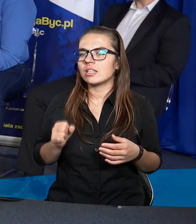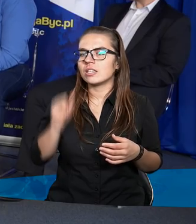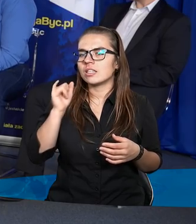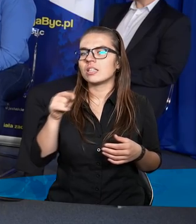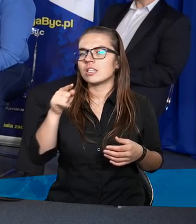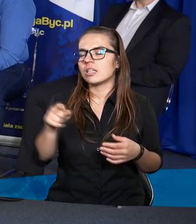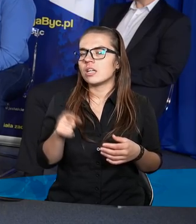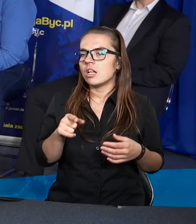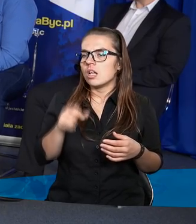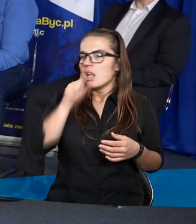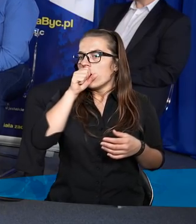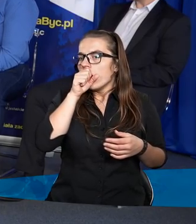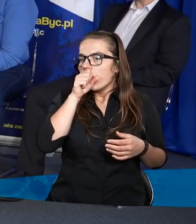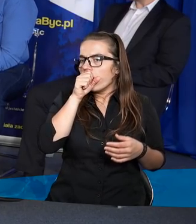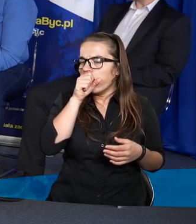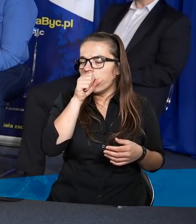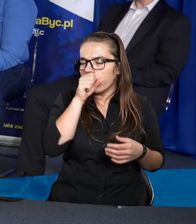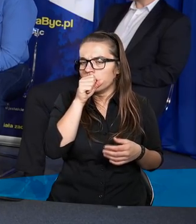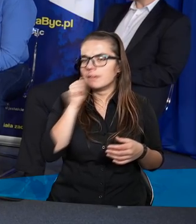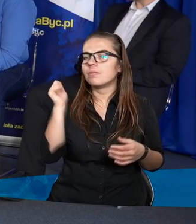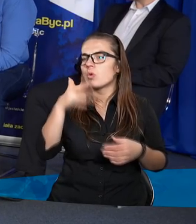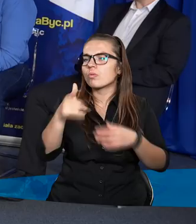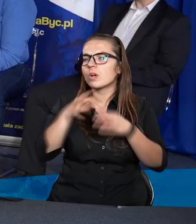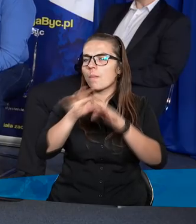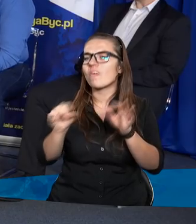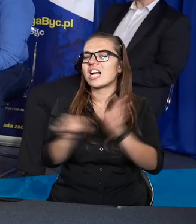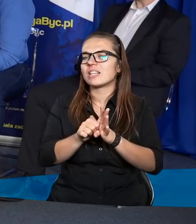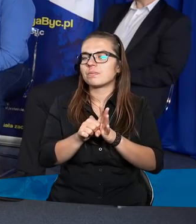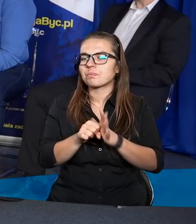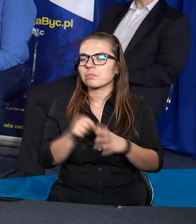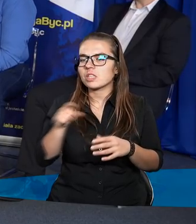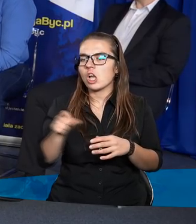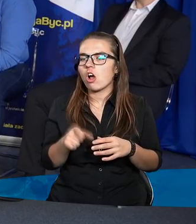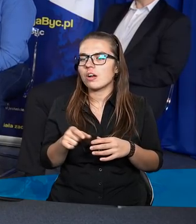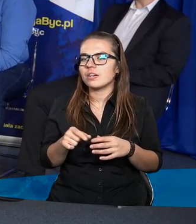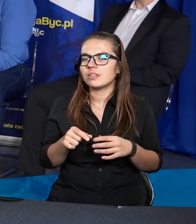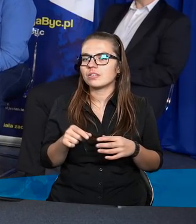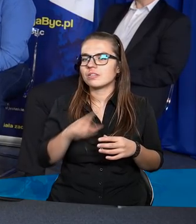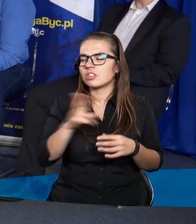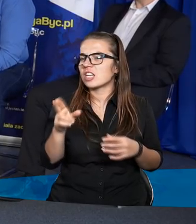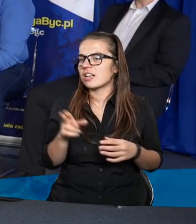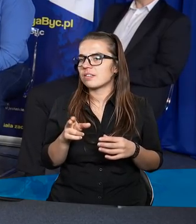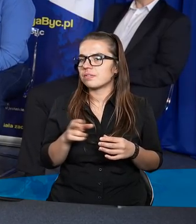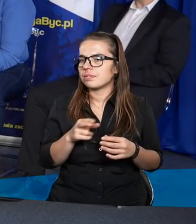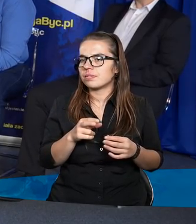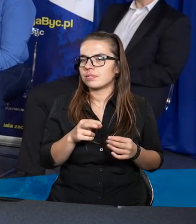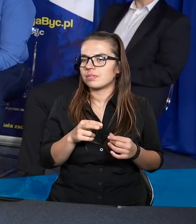Czyli grzech cudzołóstwa doprowadza ostatecznie do tego, że w końcu rodzi się Salomon, chociaż to jeszcze nie było, prawda,